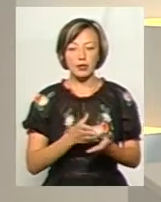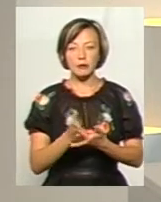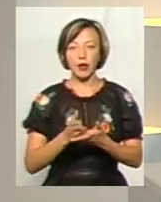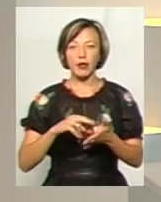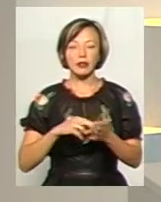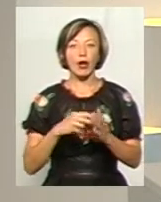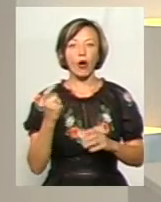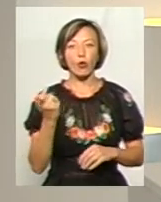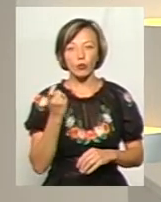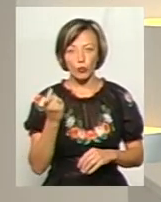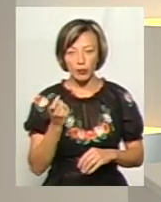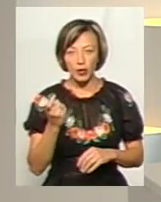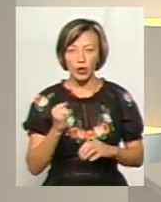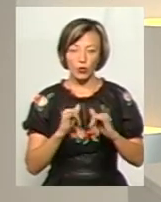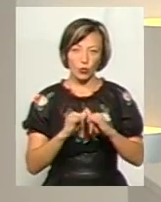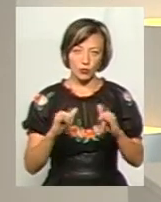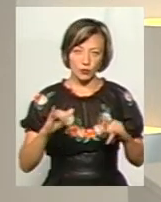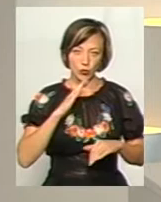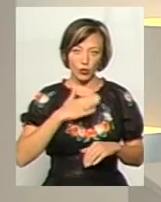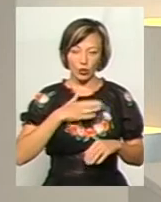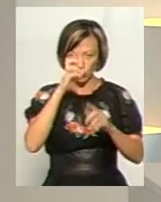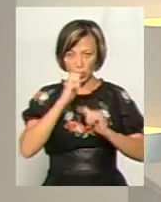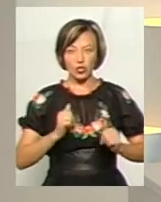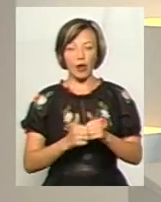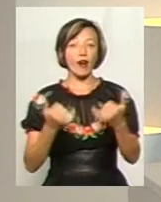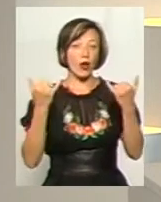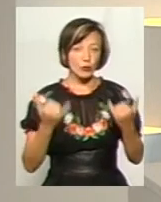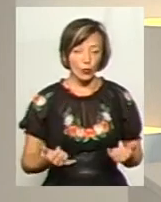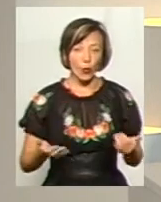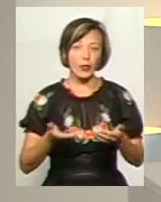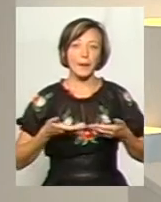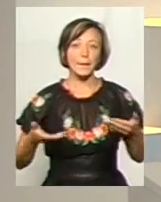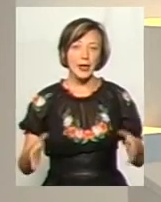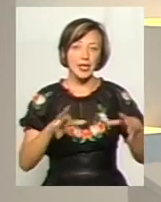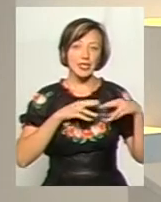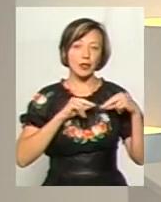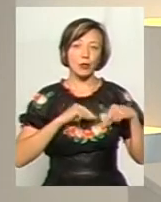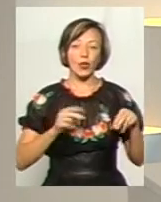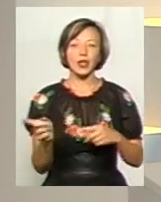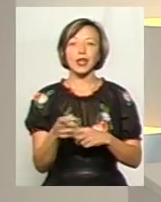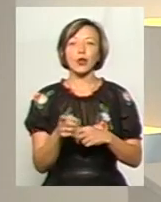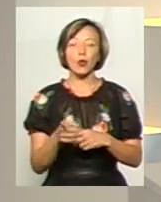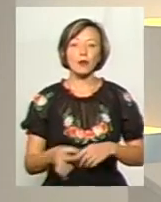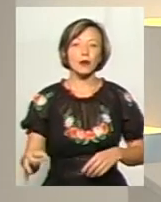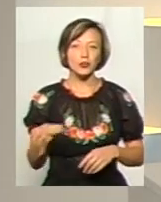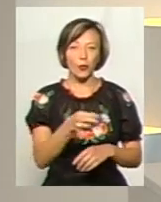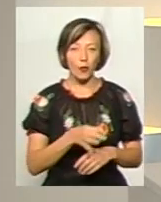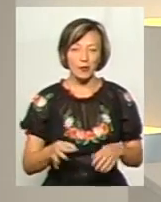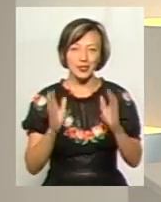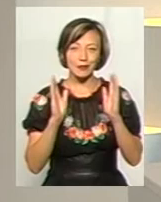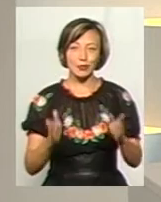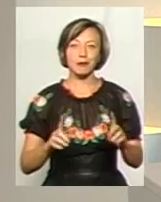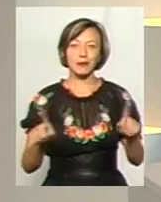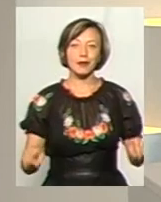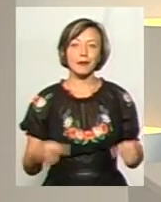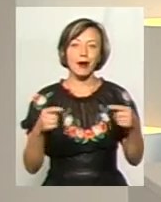економіки і економічного розвитку нашої держави. А сьогодні ми з нашими колегами з Тернопільської області будемо піднімати